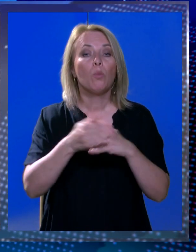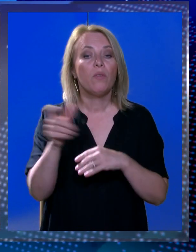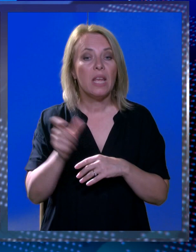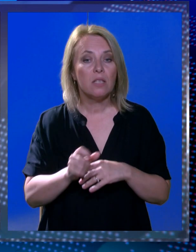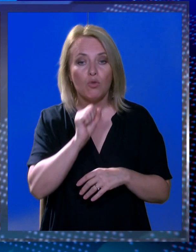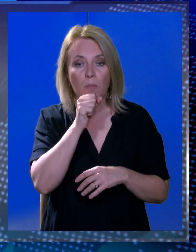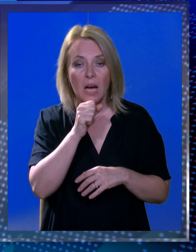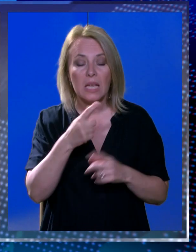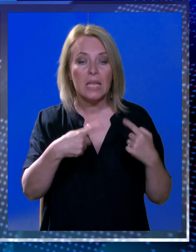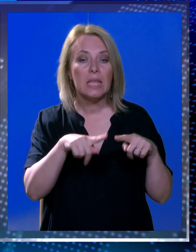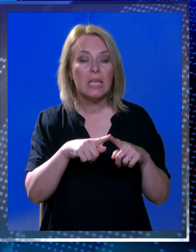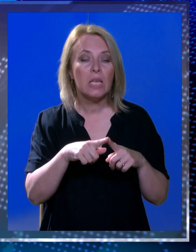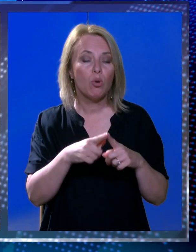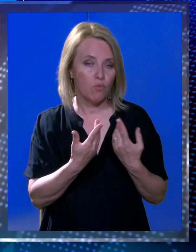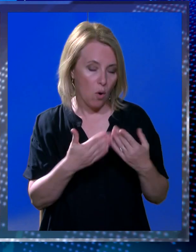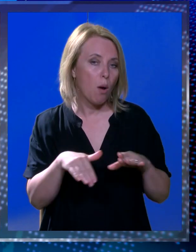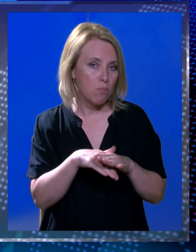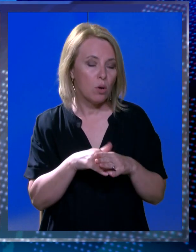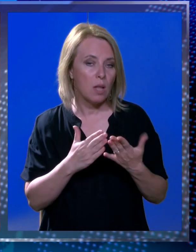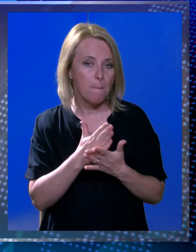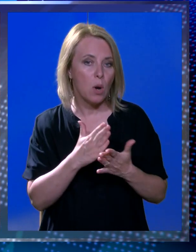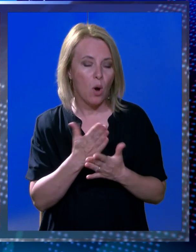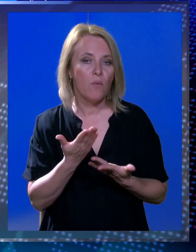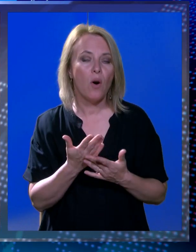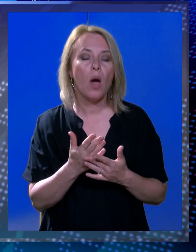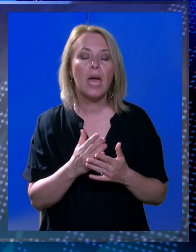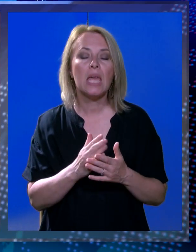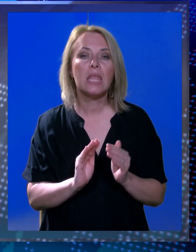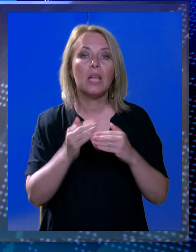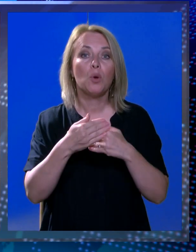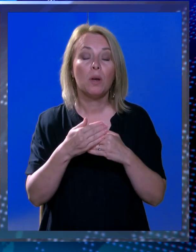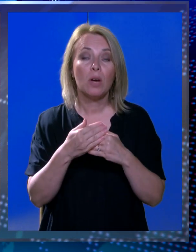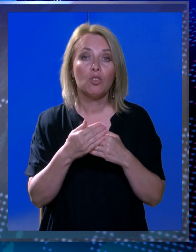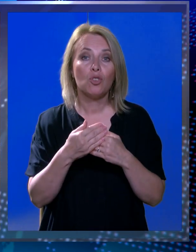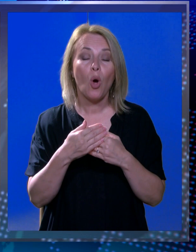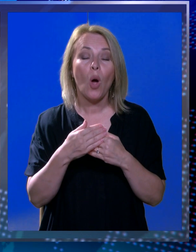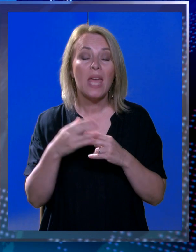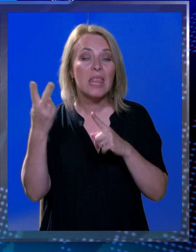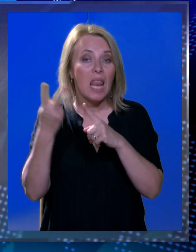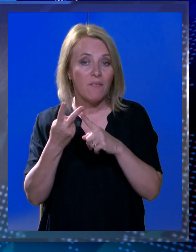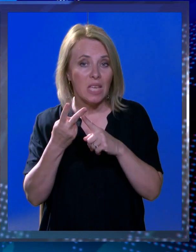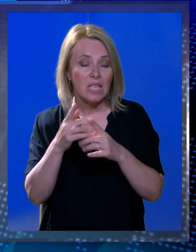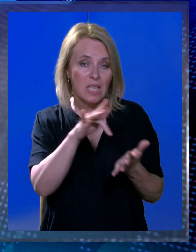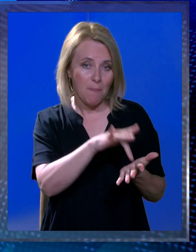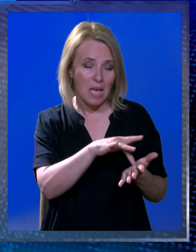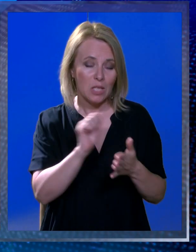-Neretvanske županije. Dio svog radnog vijeka Sentiće probaju i na Dubrovačkoj televiziji na poziciji novinara.